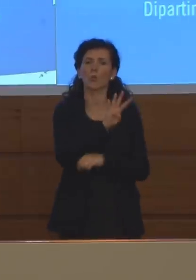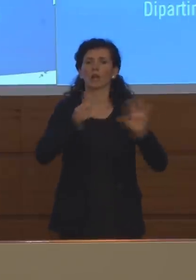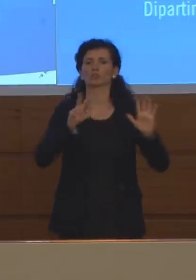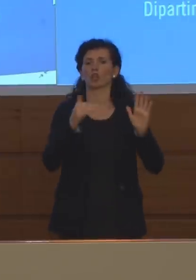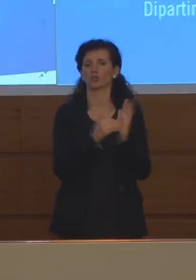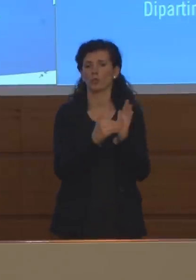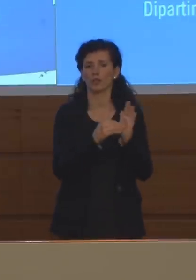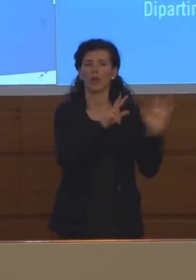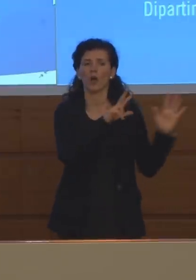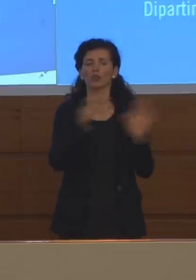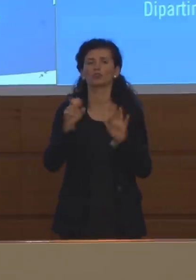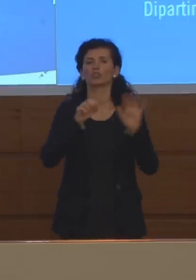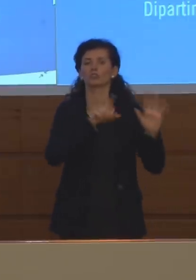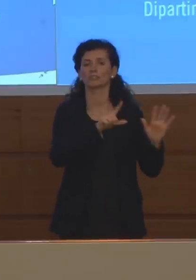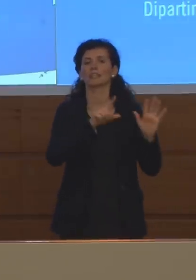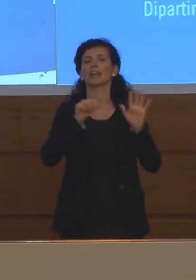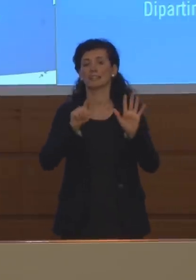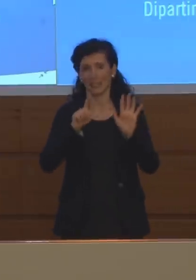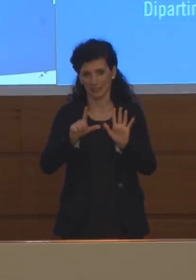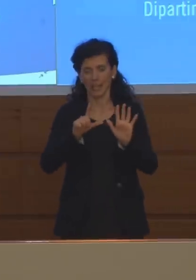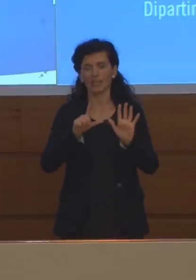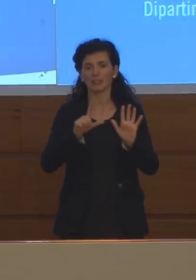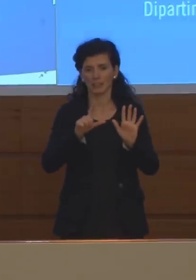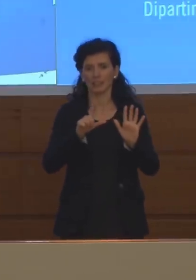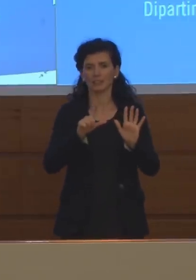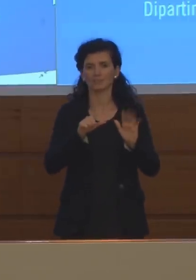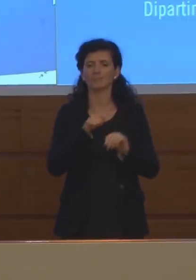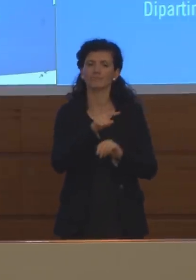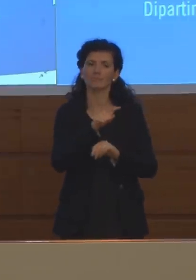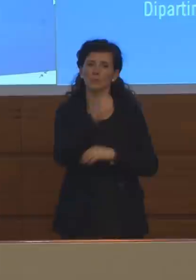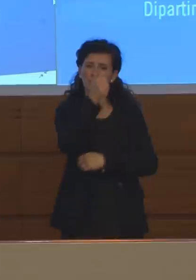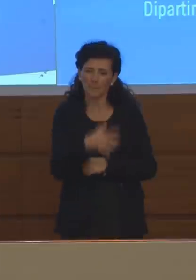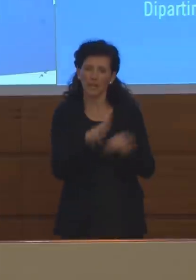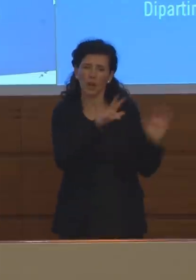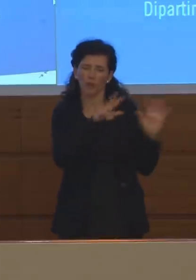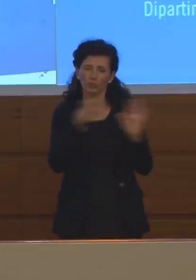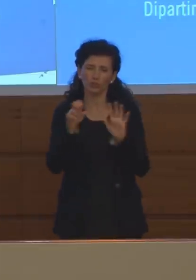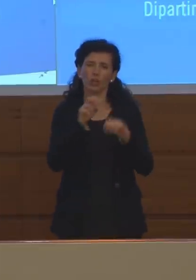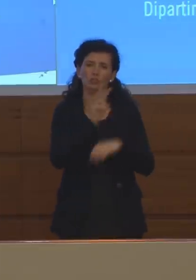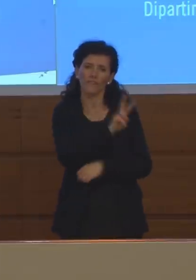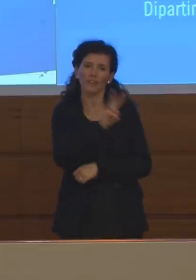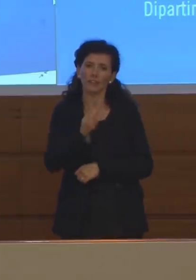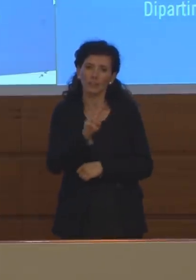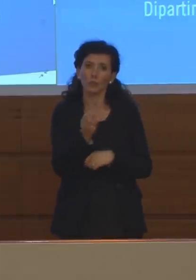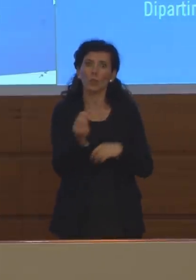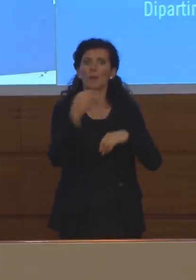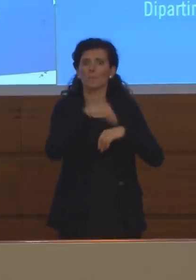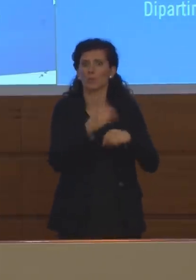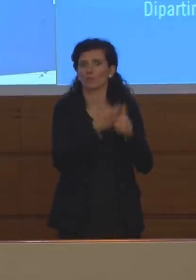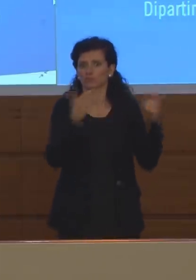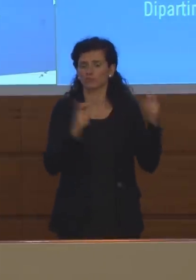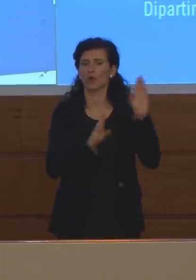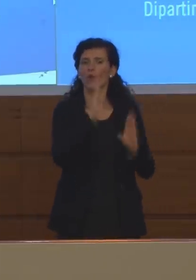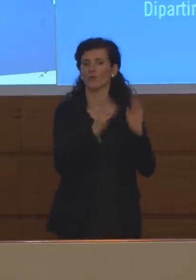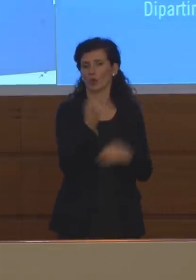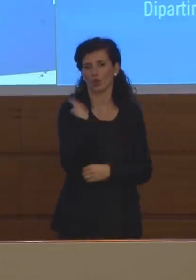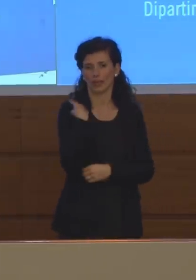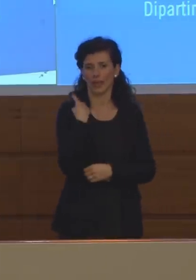.877 1.822 in più rispetto a ieri.